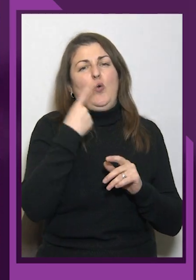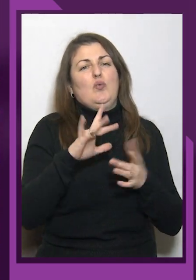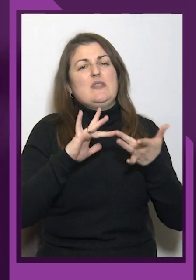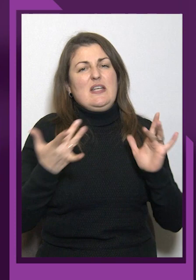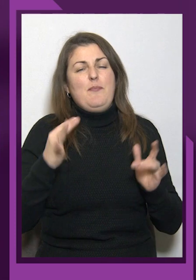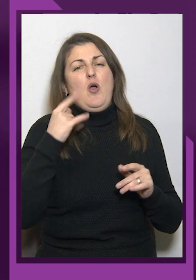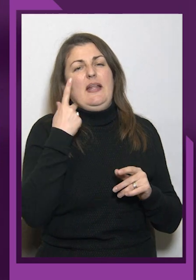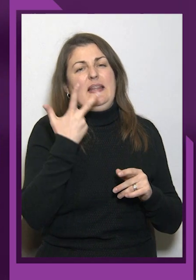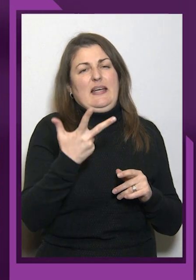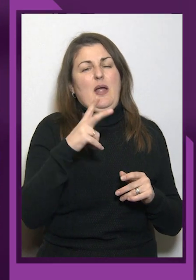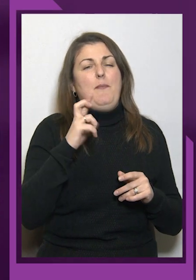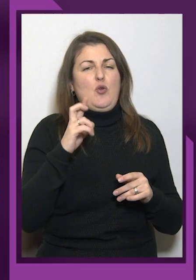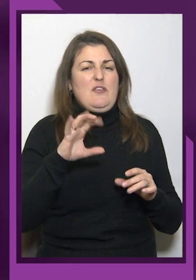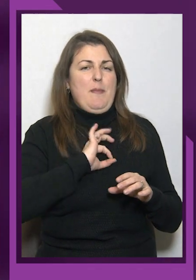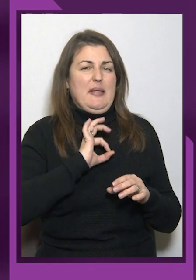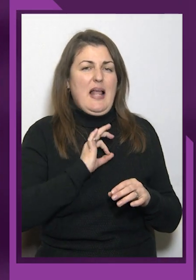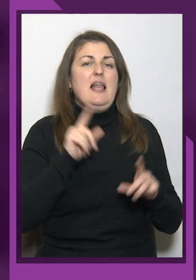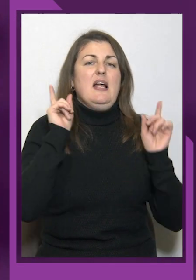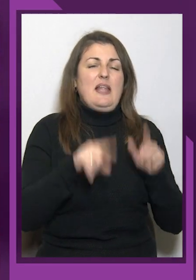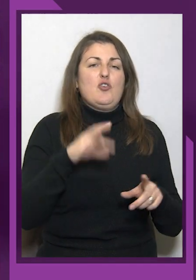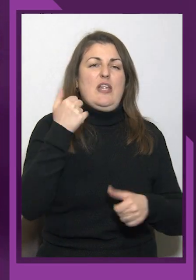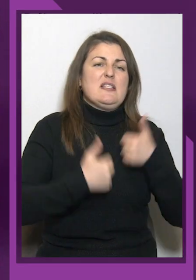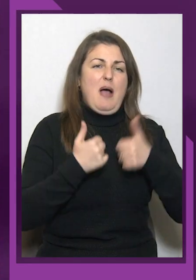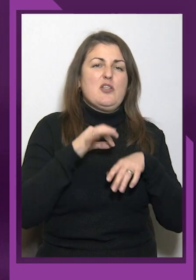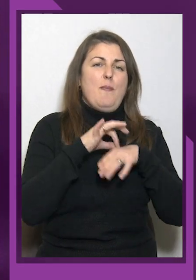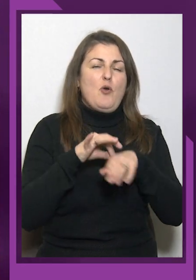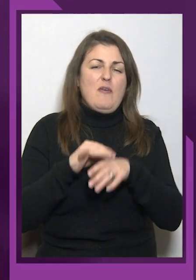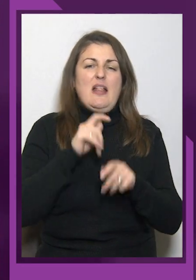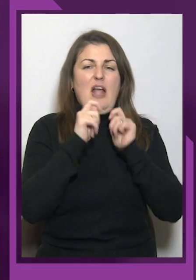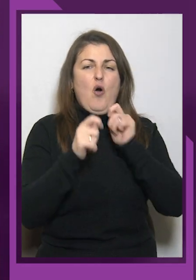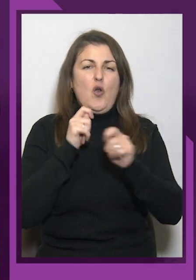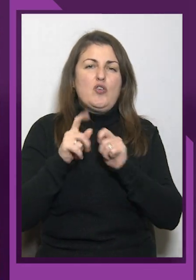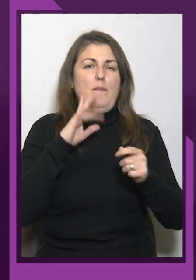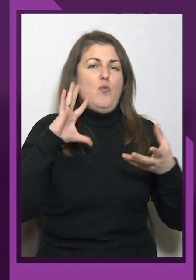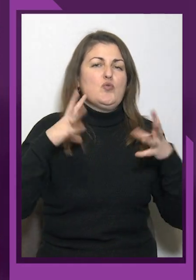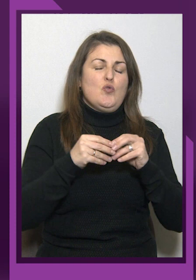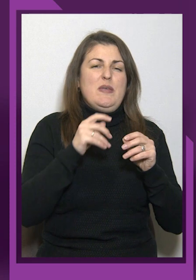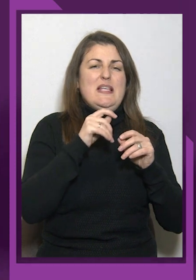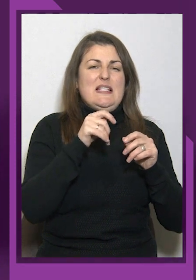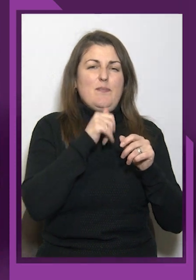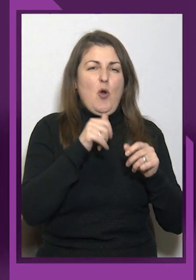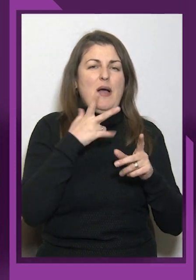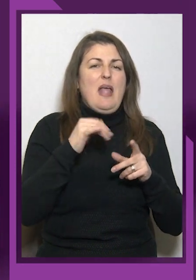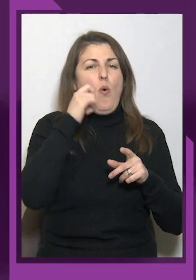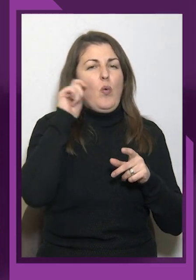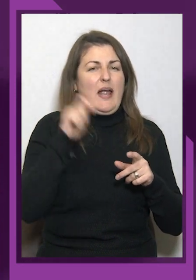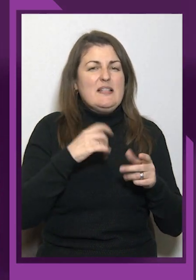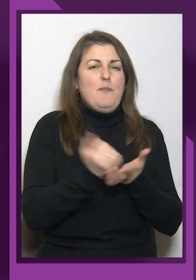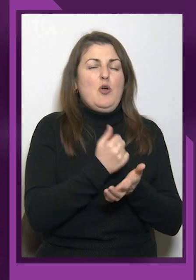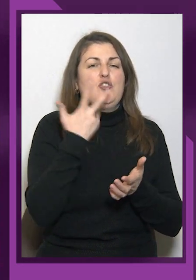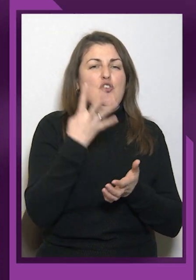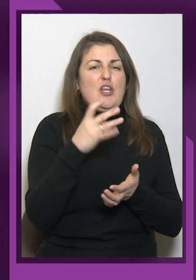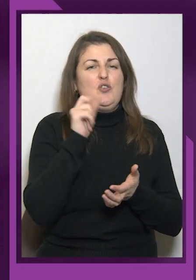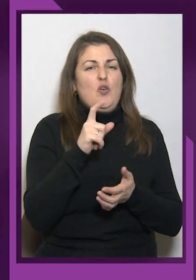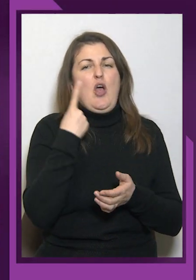срівну та три бронзові медалі. Також на змаганнях проводилось нагородження по сумі спроб, де українці вибороли чотири золоті